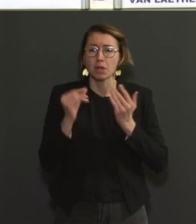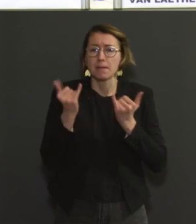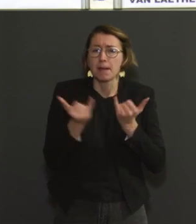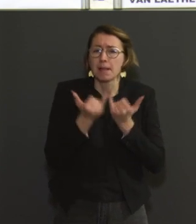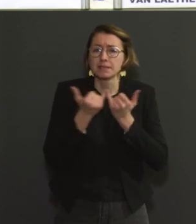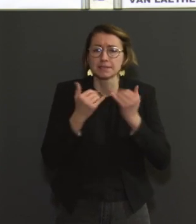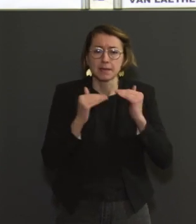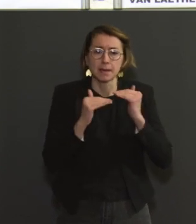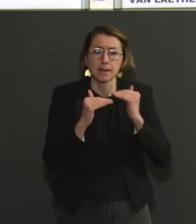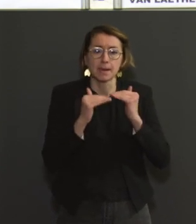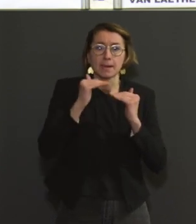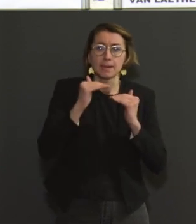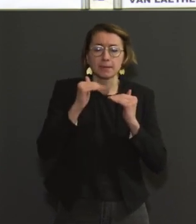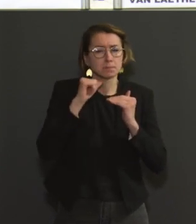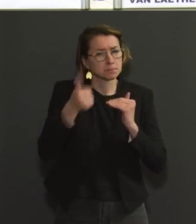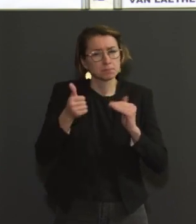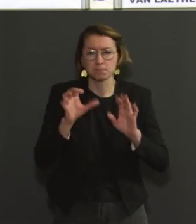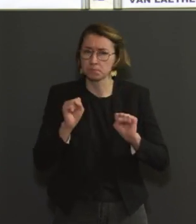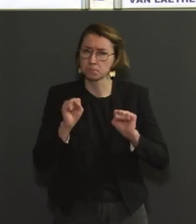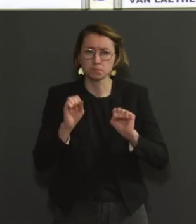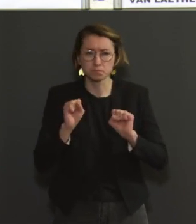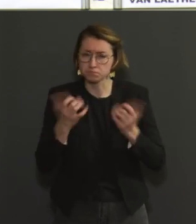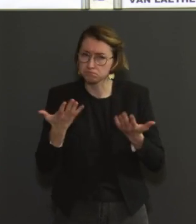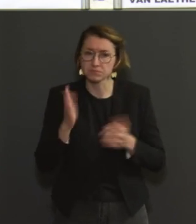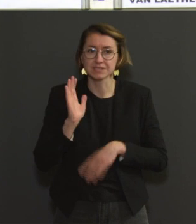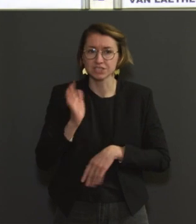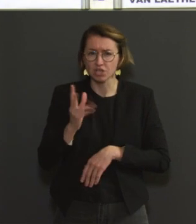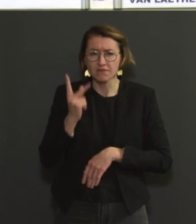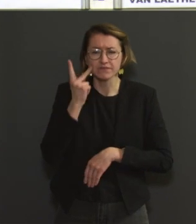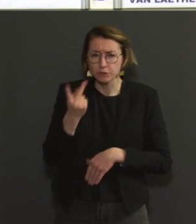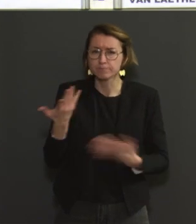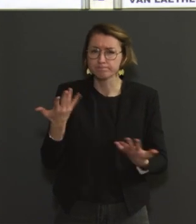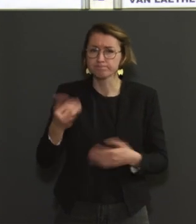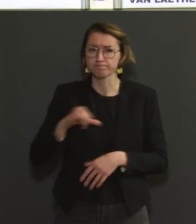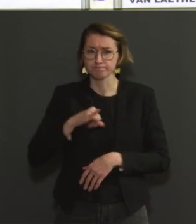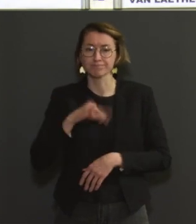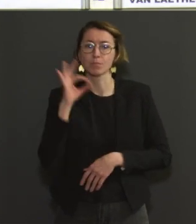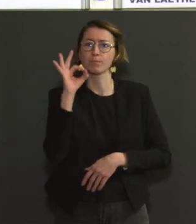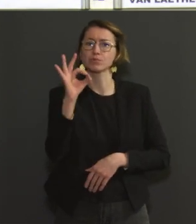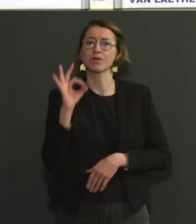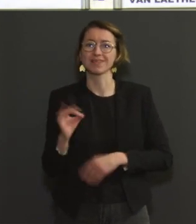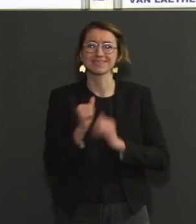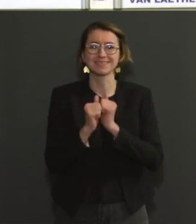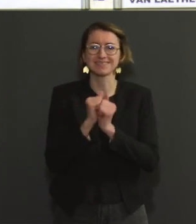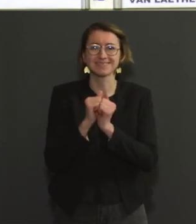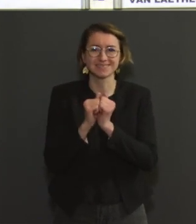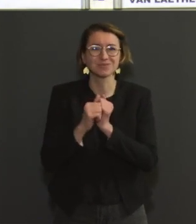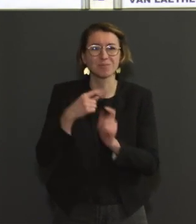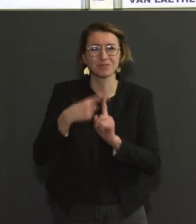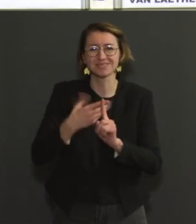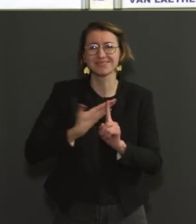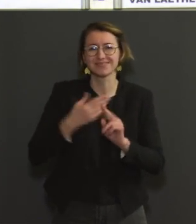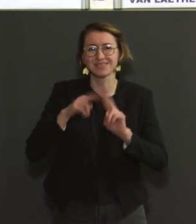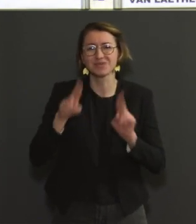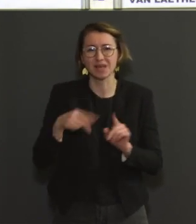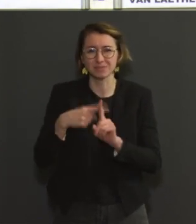déjà un premier signe par le pourcentage de tests positifs qui lui aussi avait tendance, dans ce groupe d'âge, lorsqu'on fait des tests,